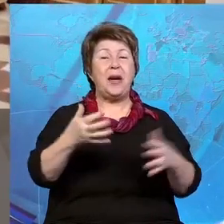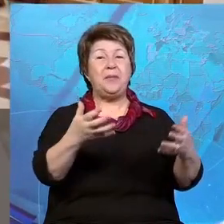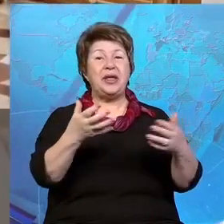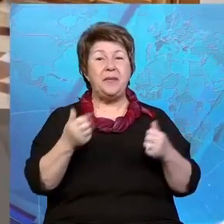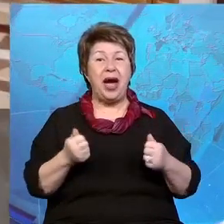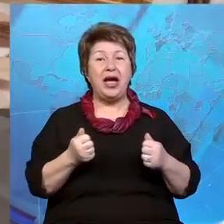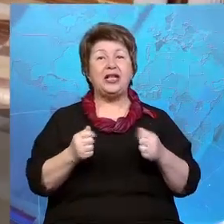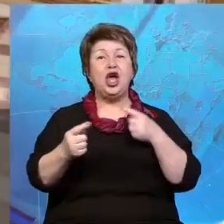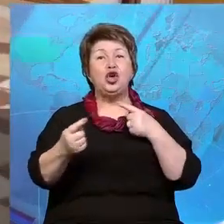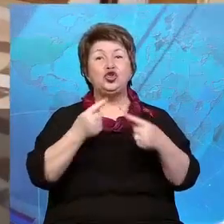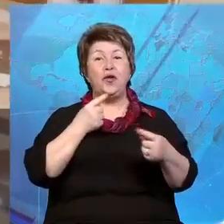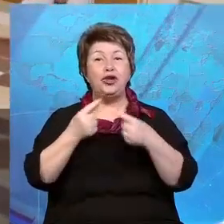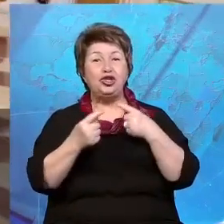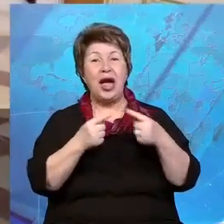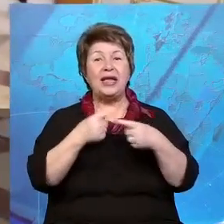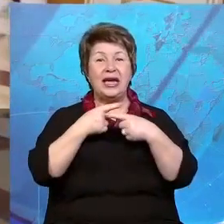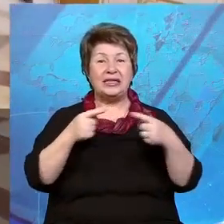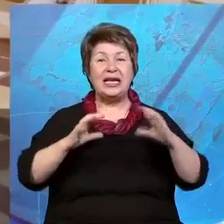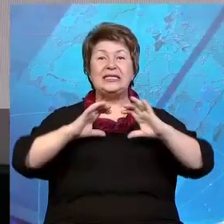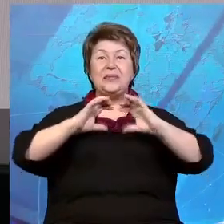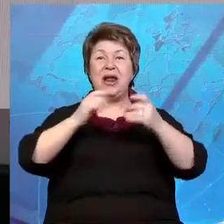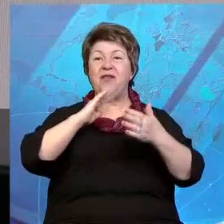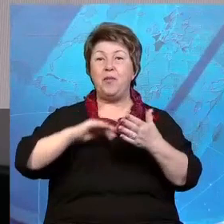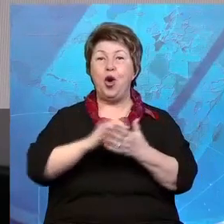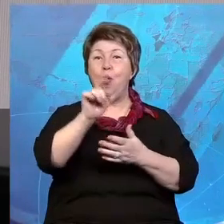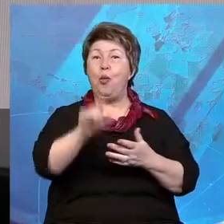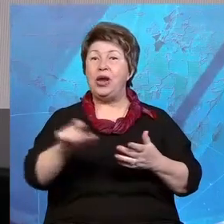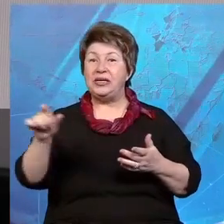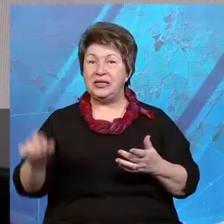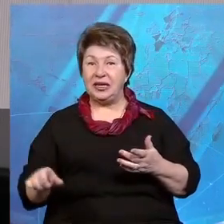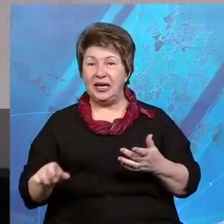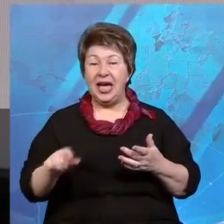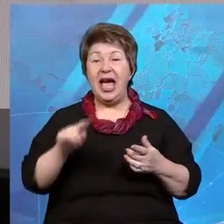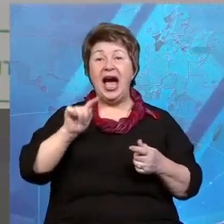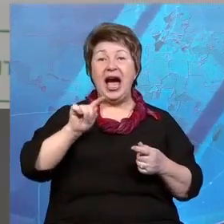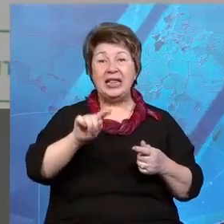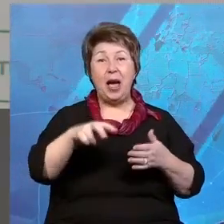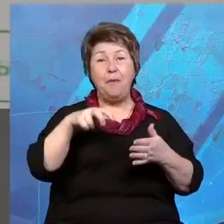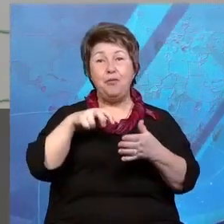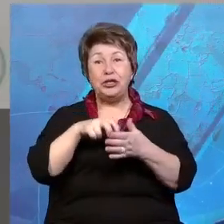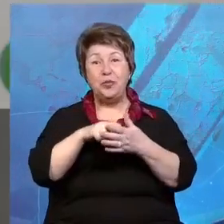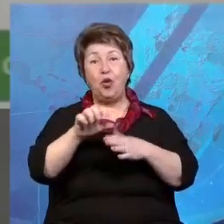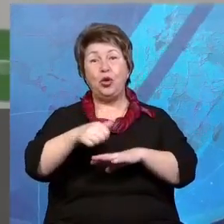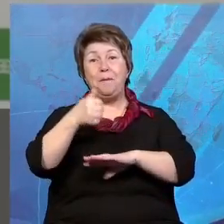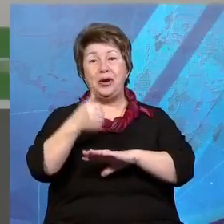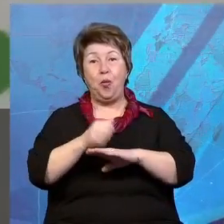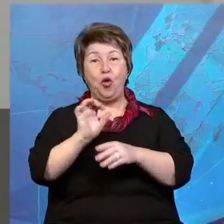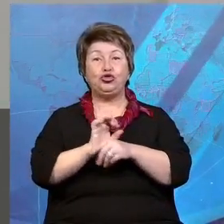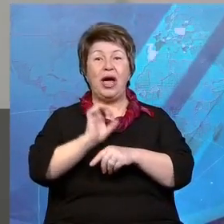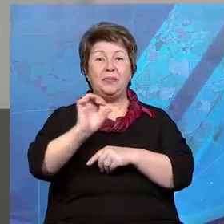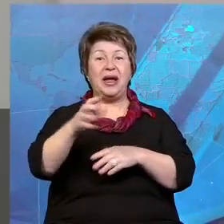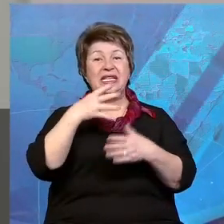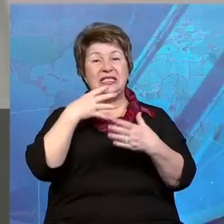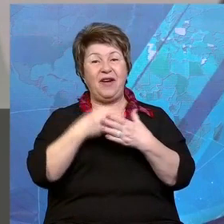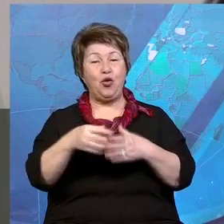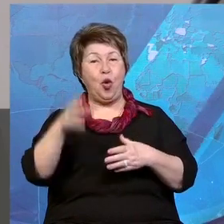масштабные совещания и переговоры с мировыми политиками. Ну а нажав на кнопку «Письмо» президенту, можно отправить свое